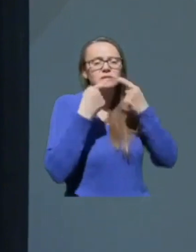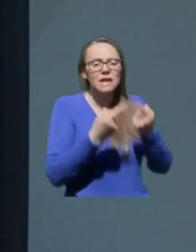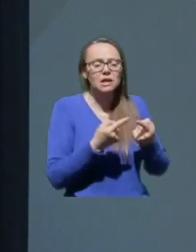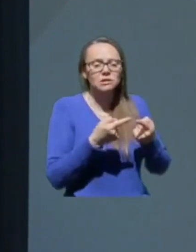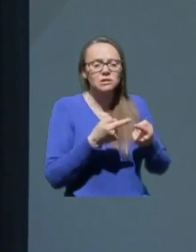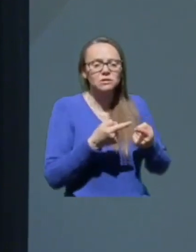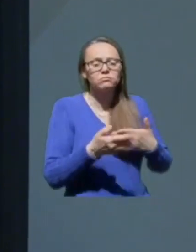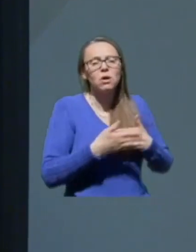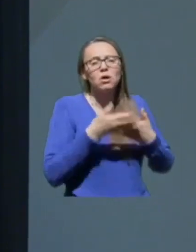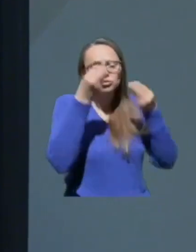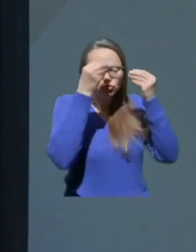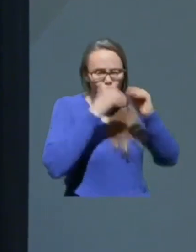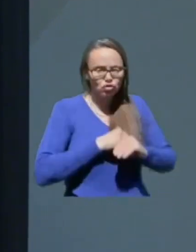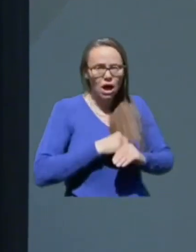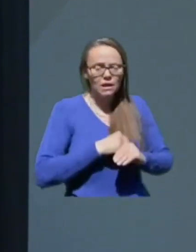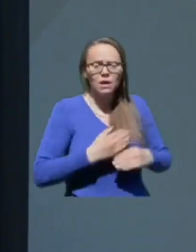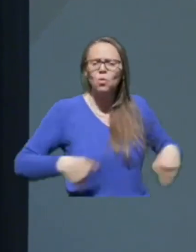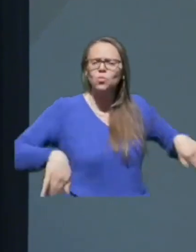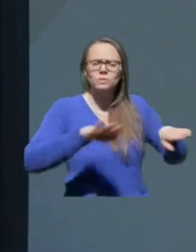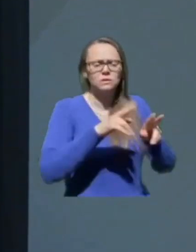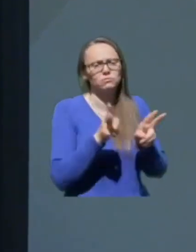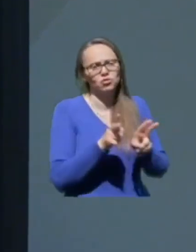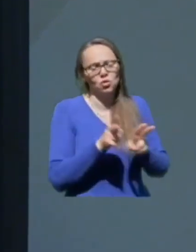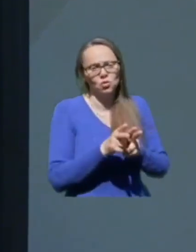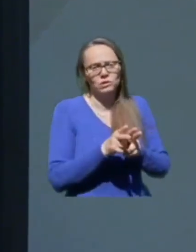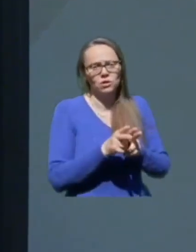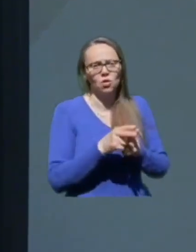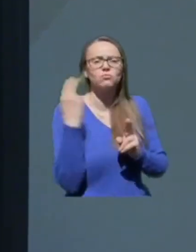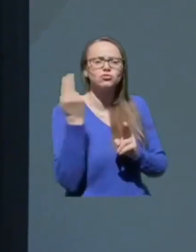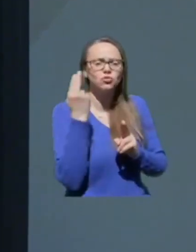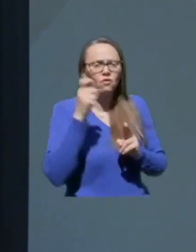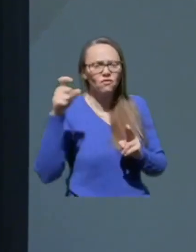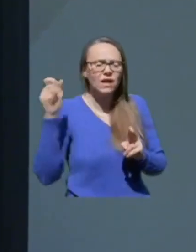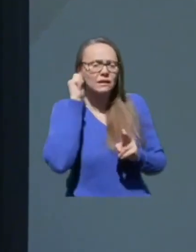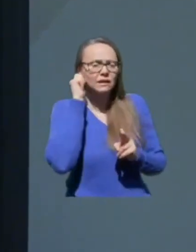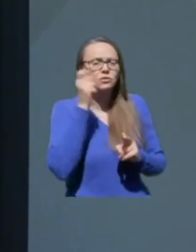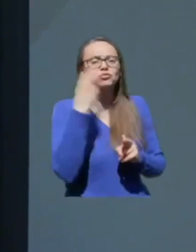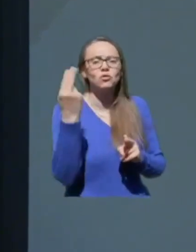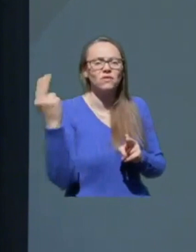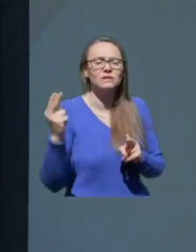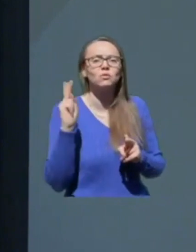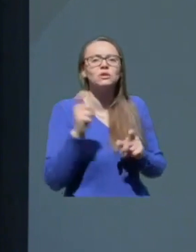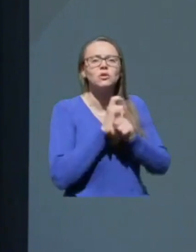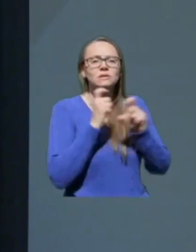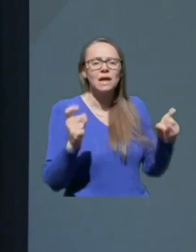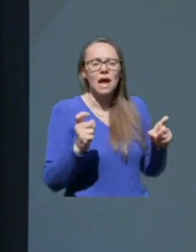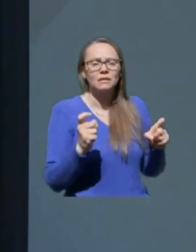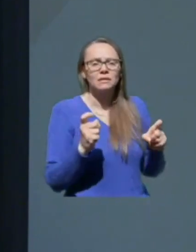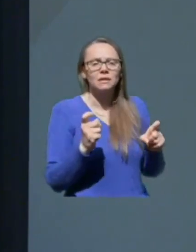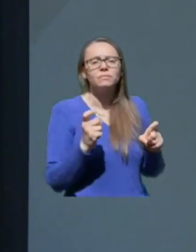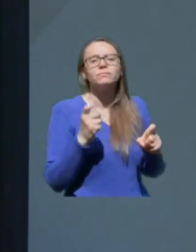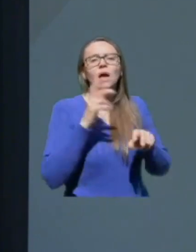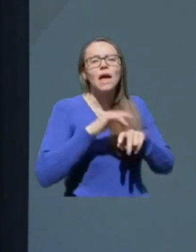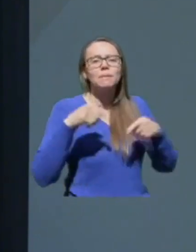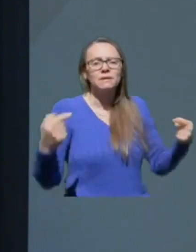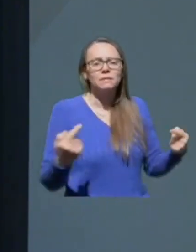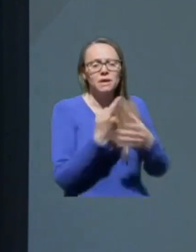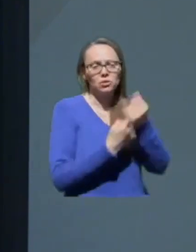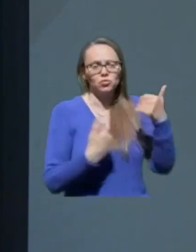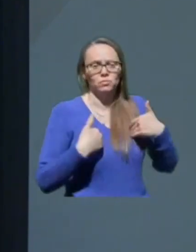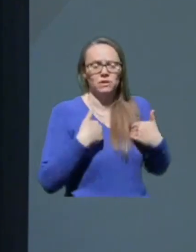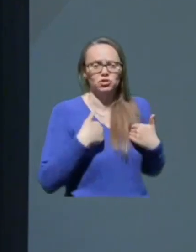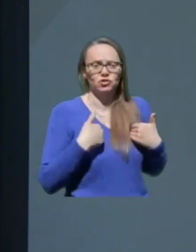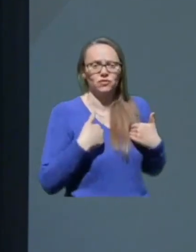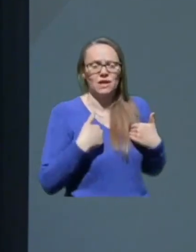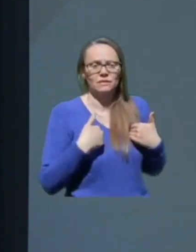slovencev in slovenk, ki so zaradi epidemije izgubili življenje. Storiti moramo vse, da